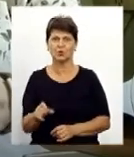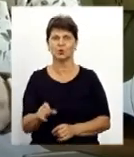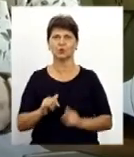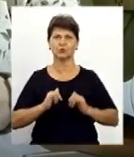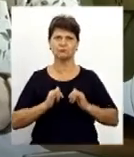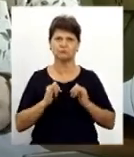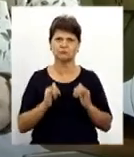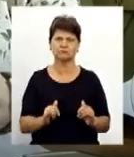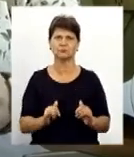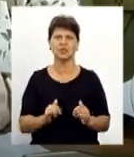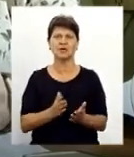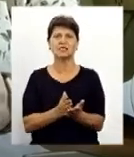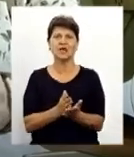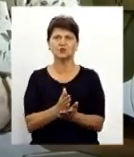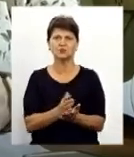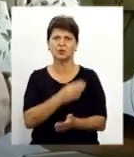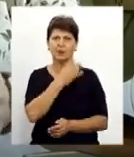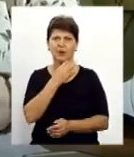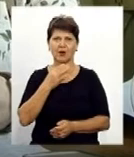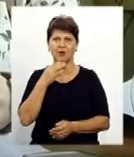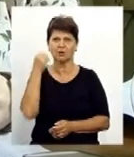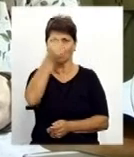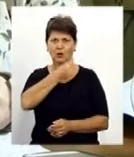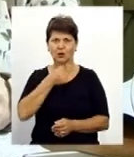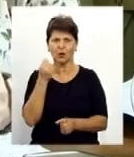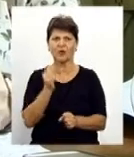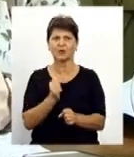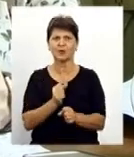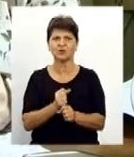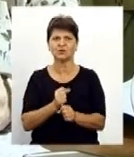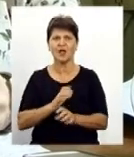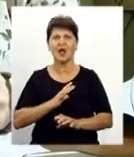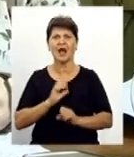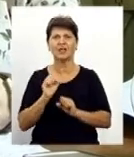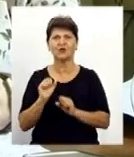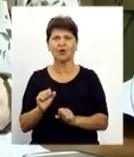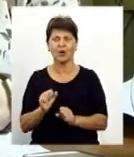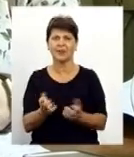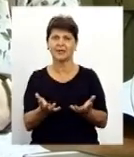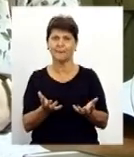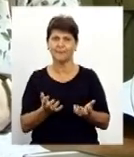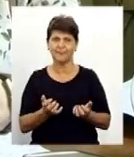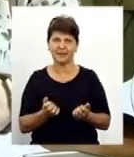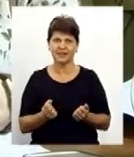заслужені, які багато років працювали адвокатами і прийняли